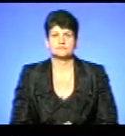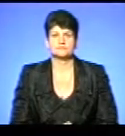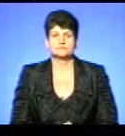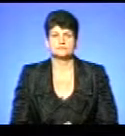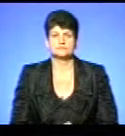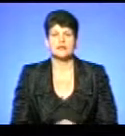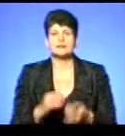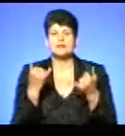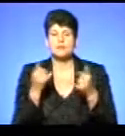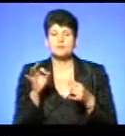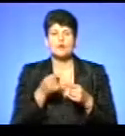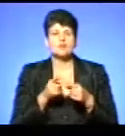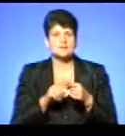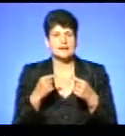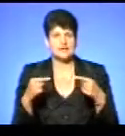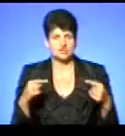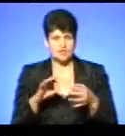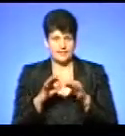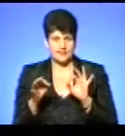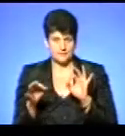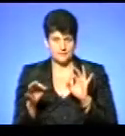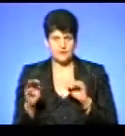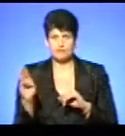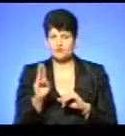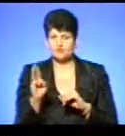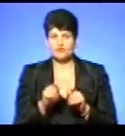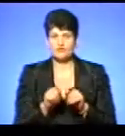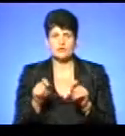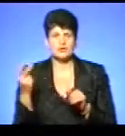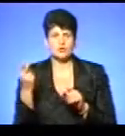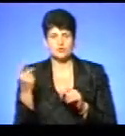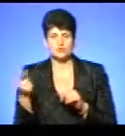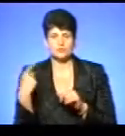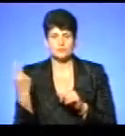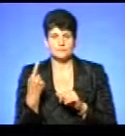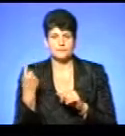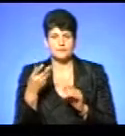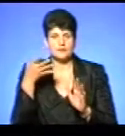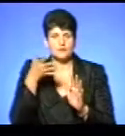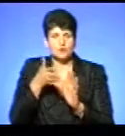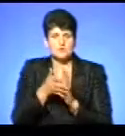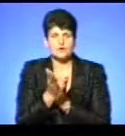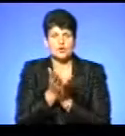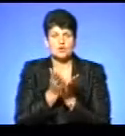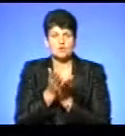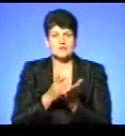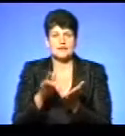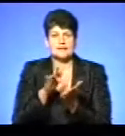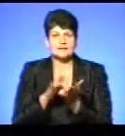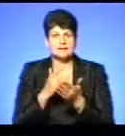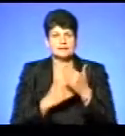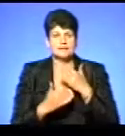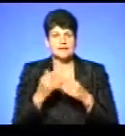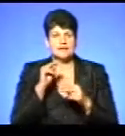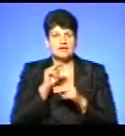Тепер про це та інше детальніше. У Шумську відкрили другий на Тернопільщині інклюзивно-ресурсний центр. Він створений для